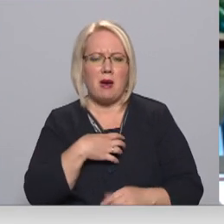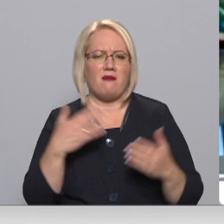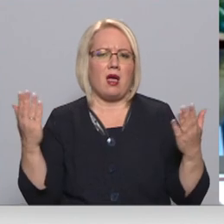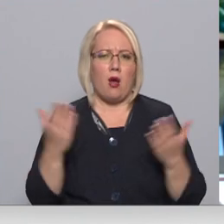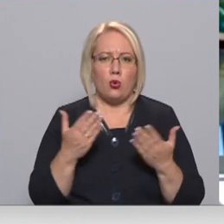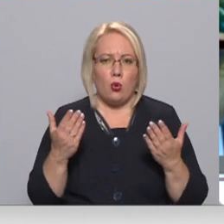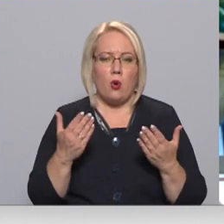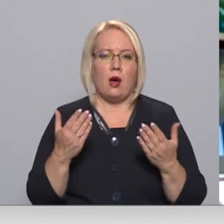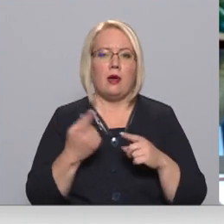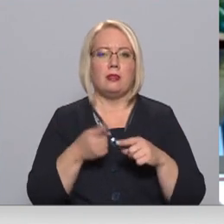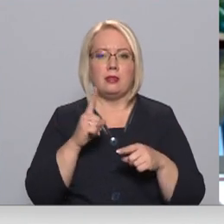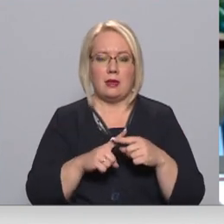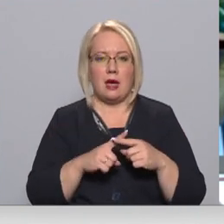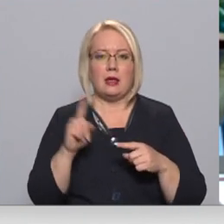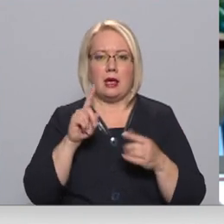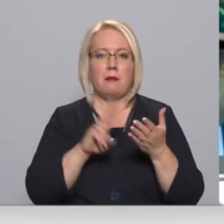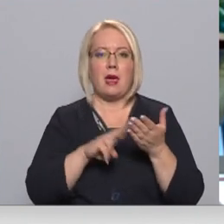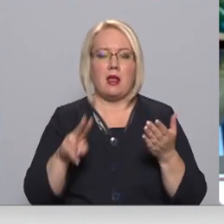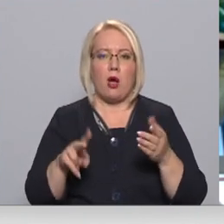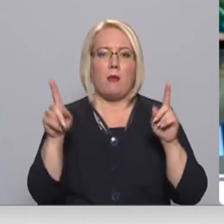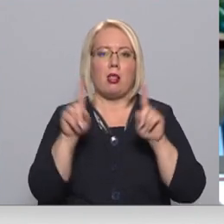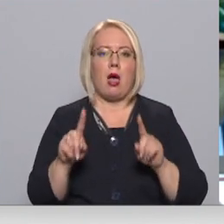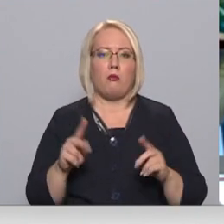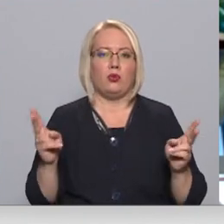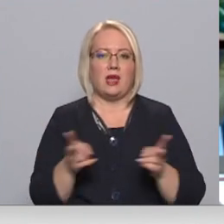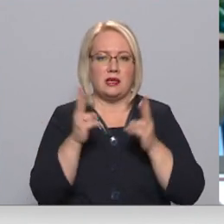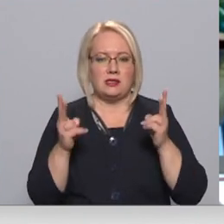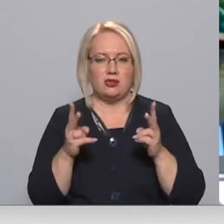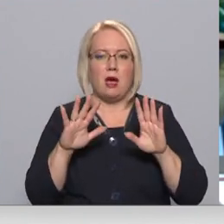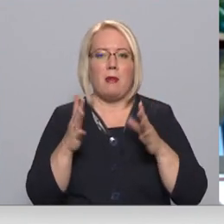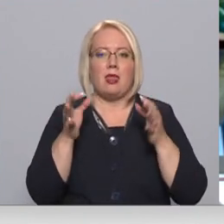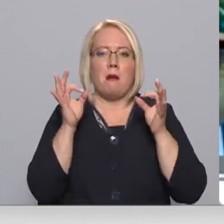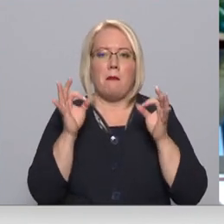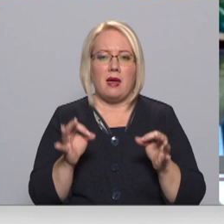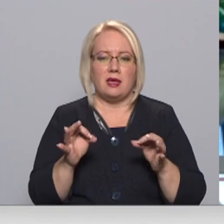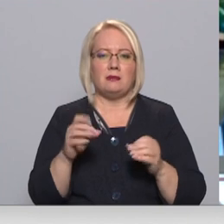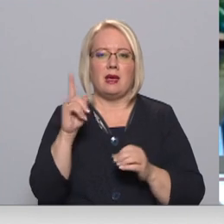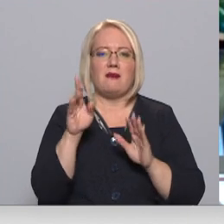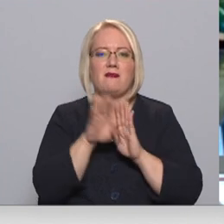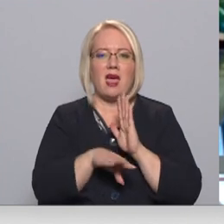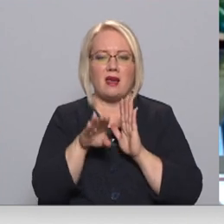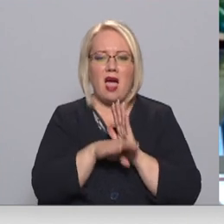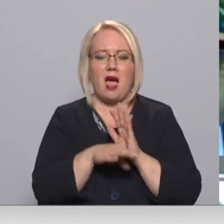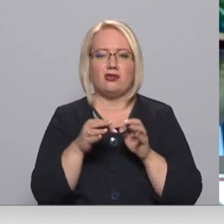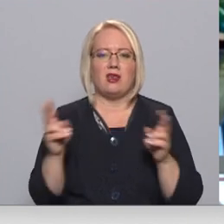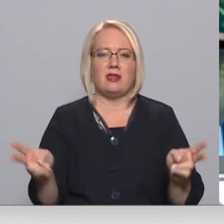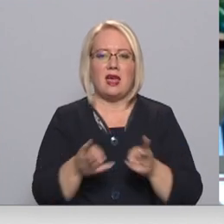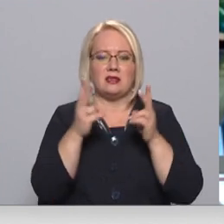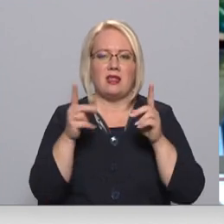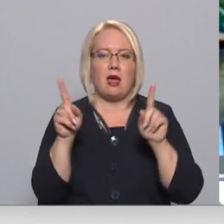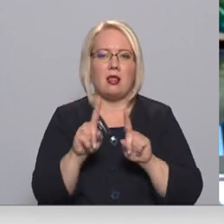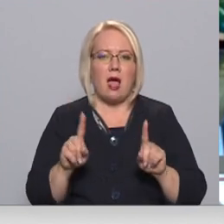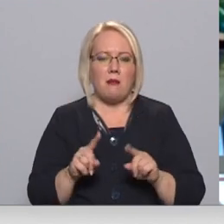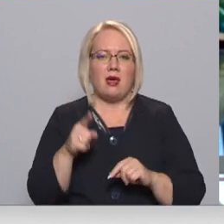ko tādu, nu tad, jā, tad ir pieļājama lapu dedzināšana, bet patiesībā, ja vienkārši tā dedzināt lapas, tas ir